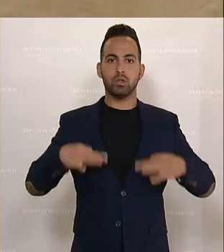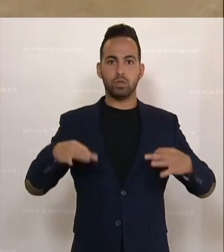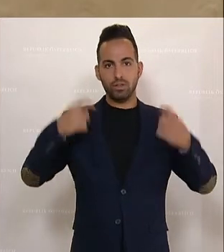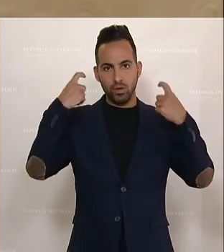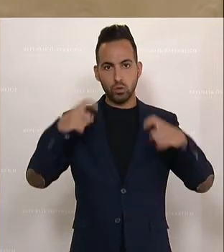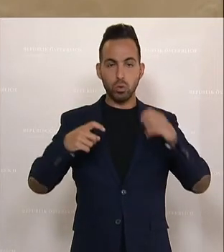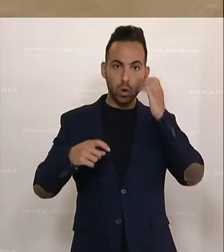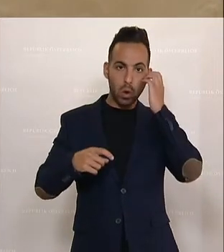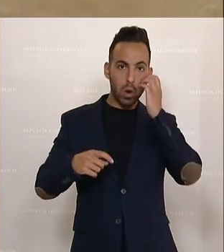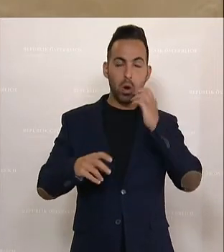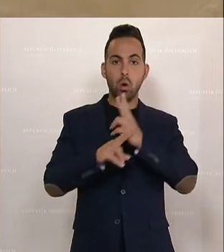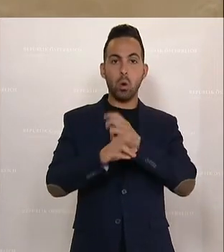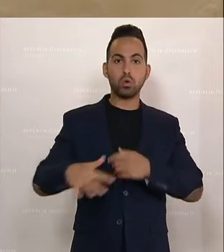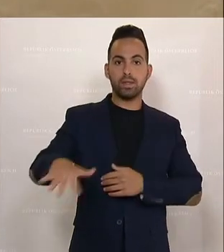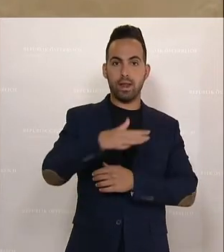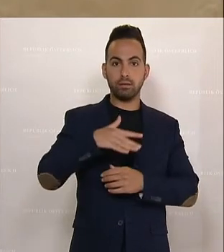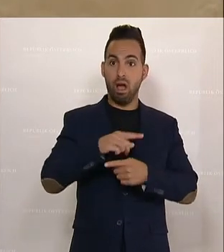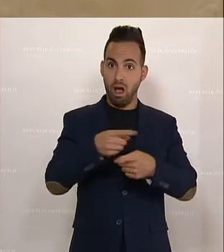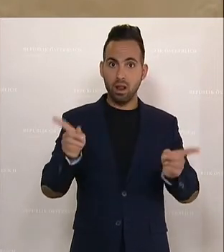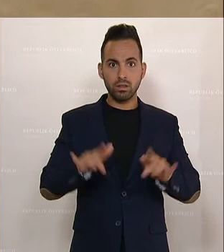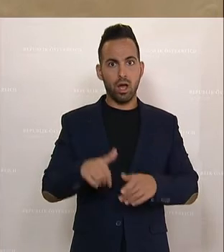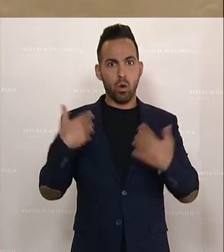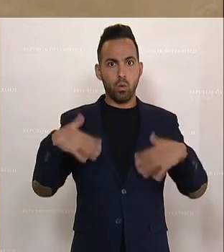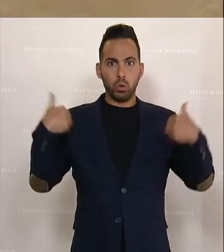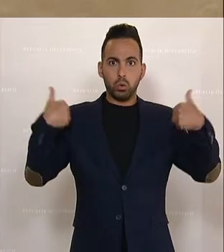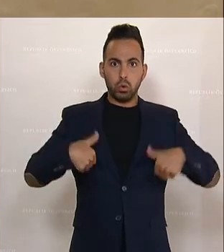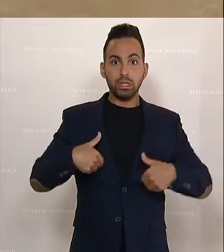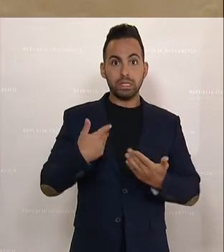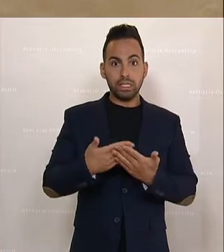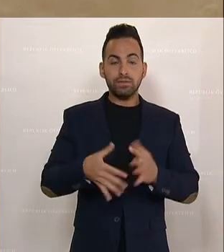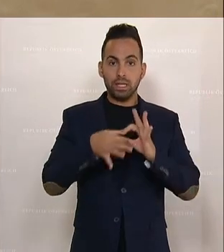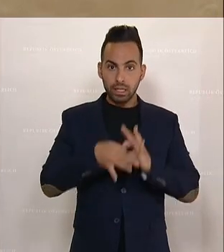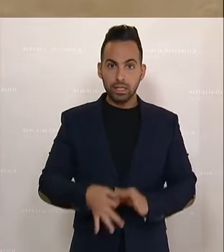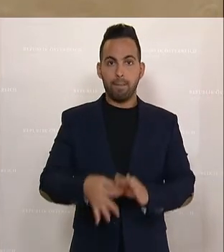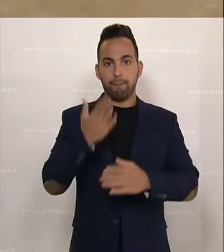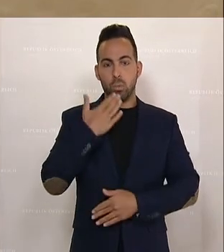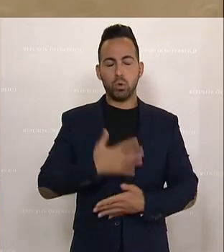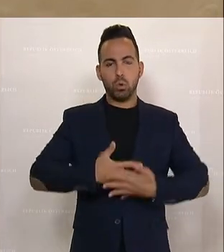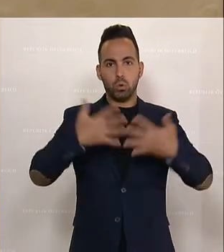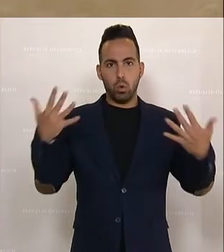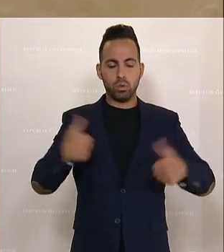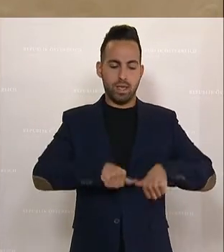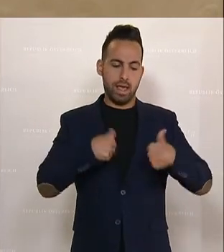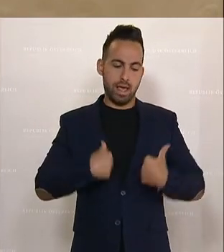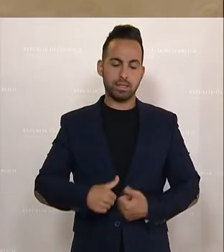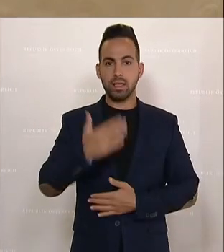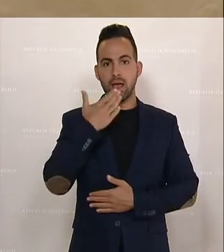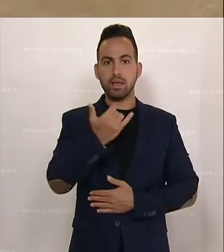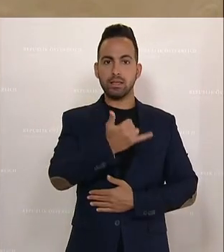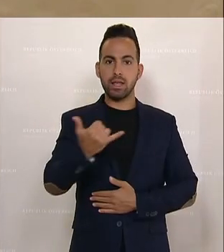uns. Die stehen unter Druck und ich möchte an dieser Stelle ein großes und herzliches Danke für jede